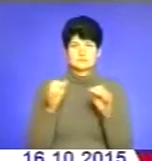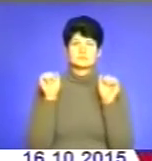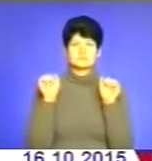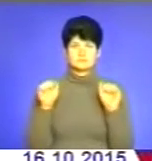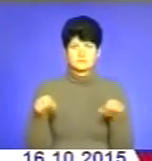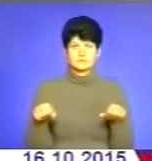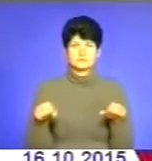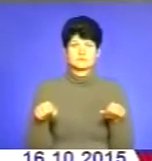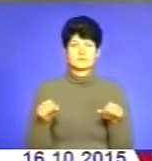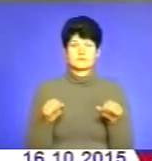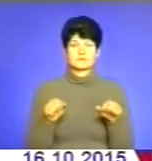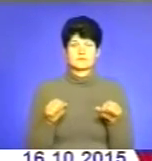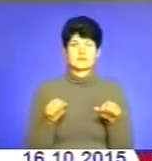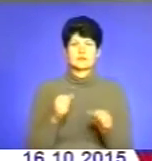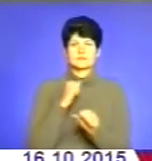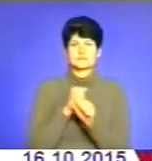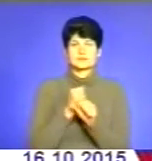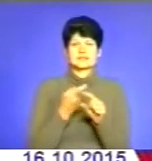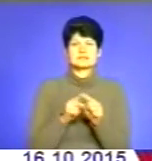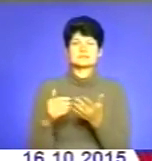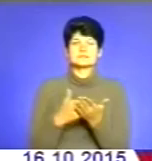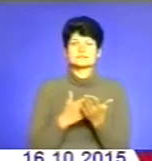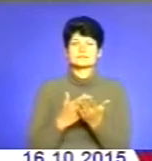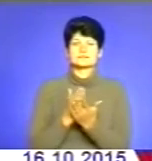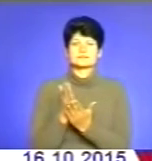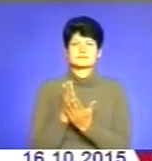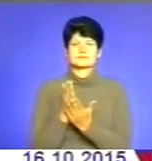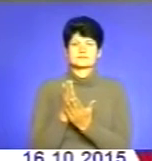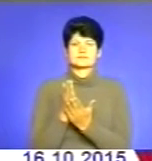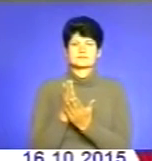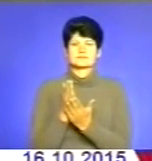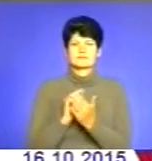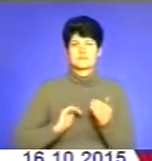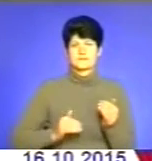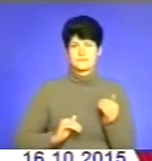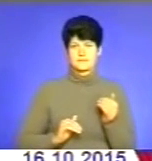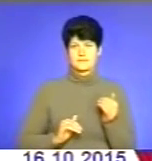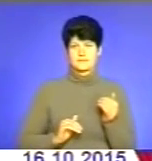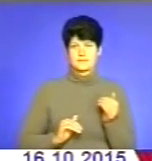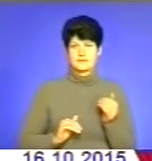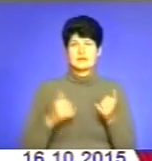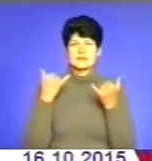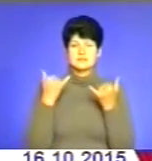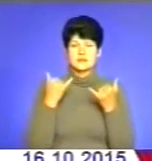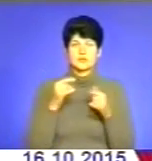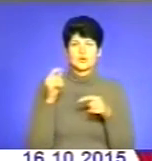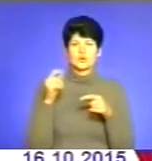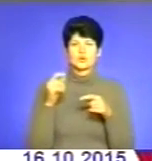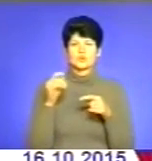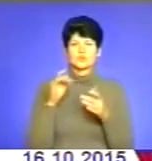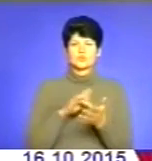поставити це на якісно інший рівень і рівень бізнесу. Але на даний час туристів приваблює просто